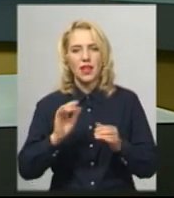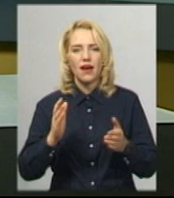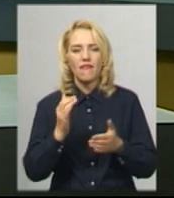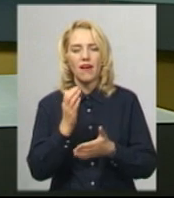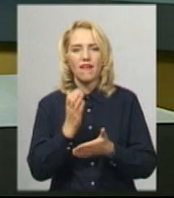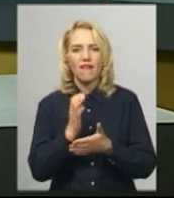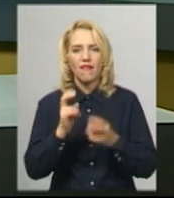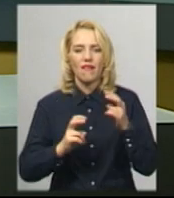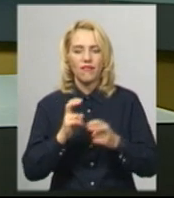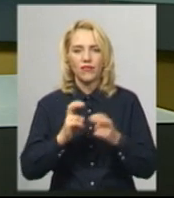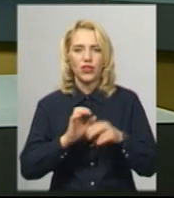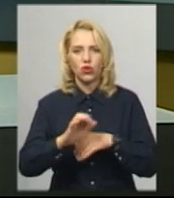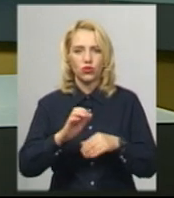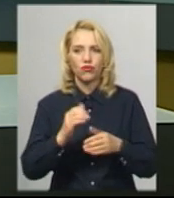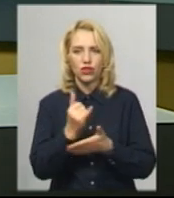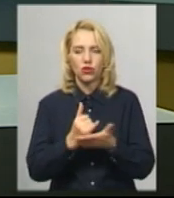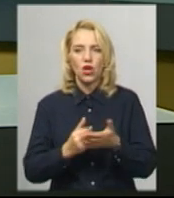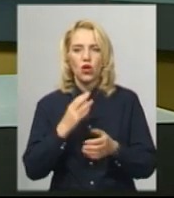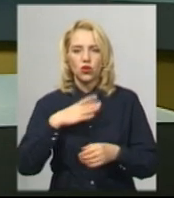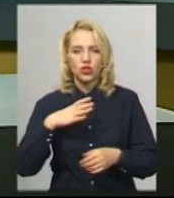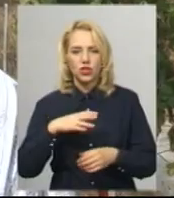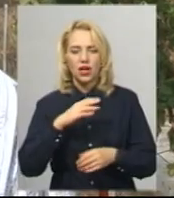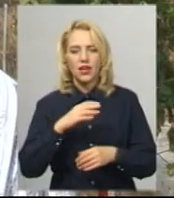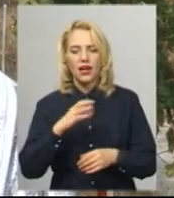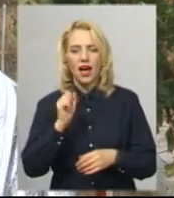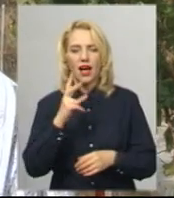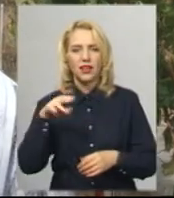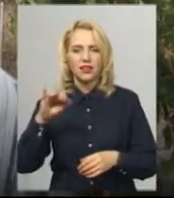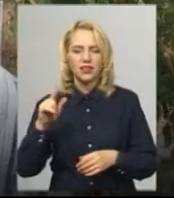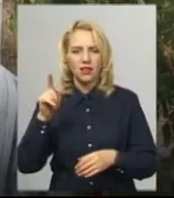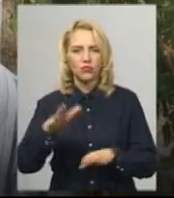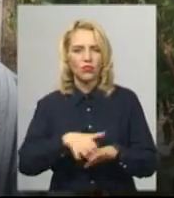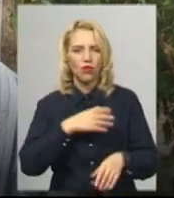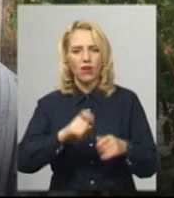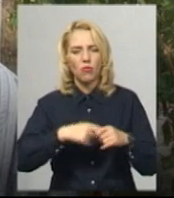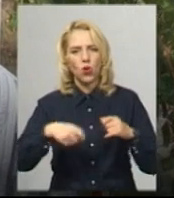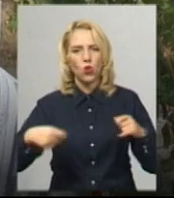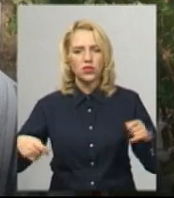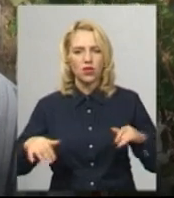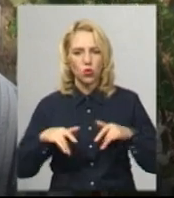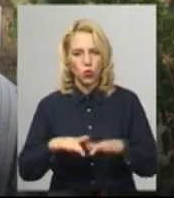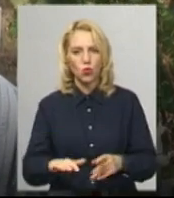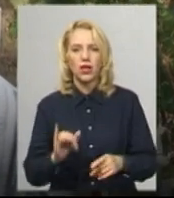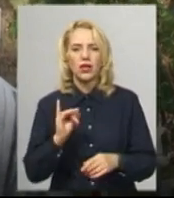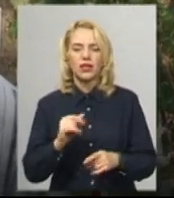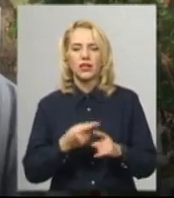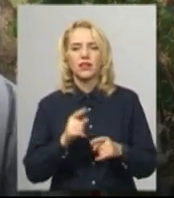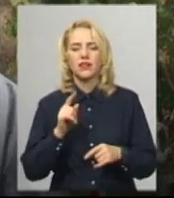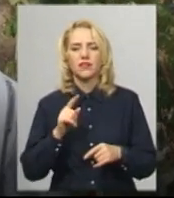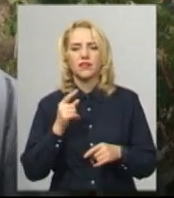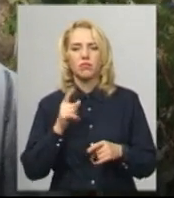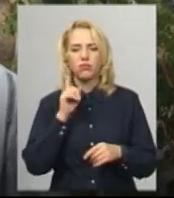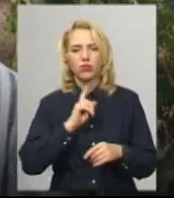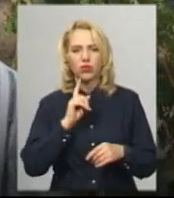однак чекає на прийняття відповідних підзаконних актів. А там дуже довга процедура, тобто, і потім, він